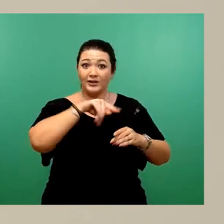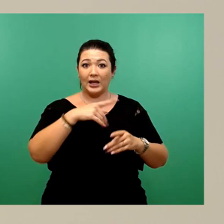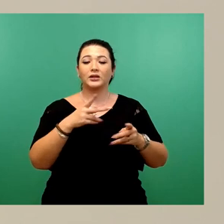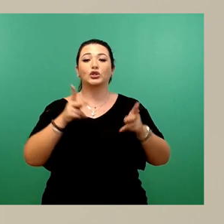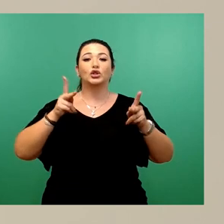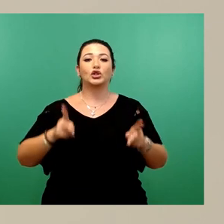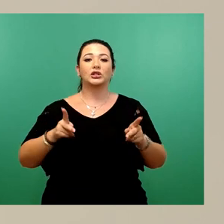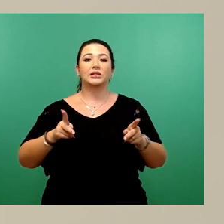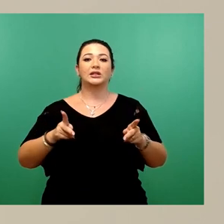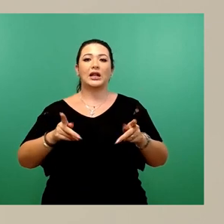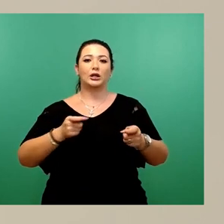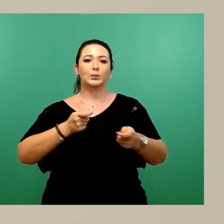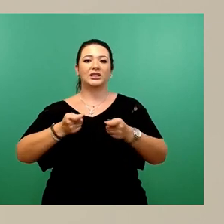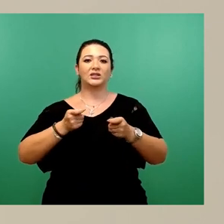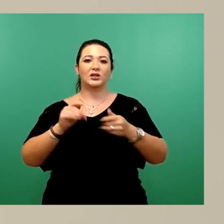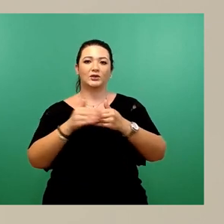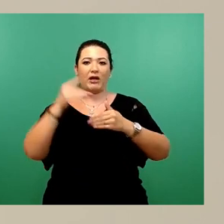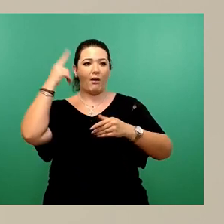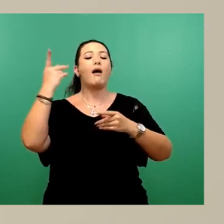unterrichten.